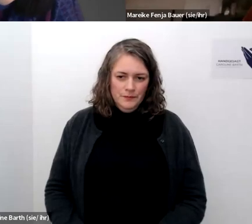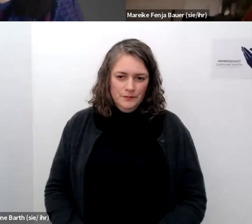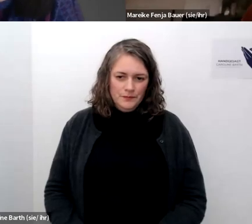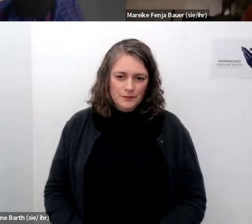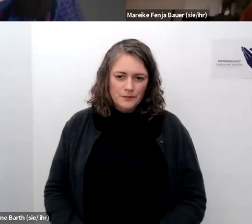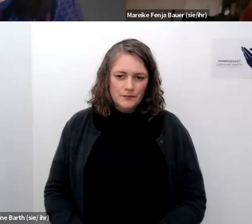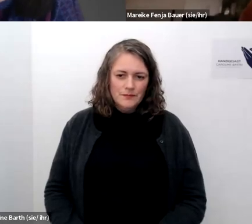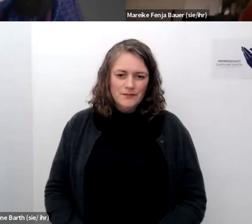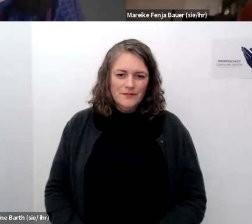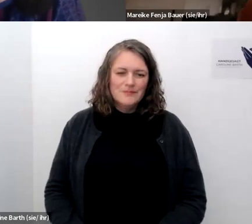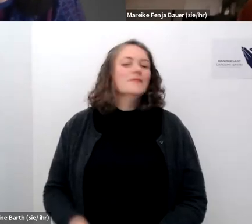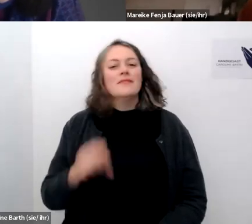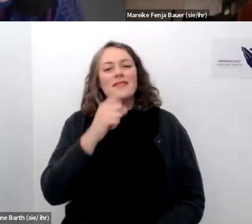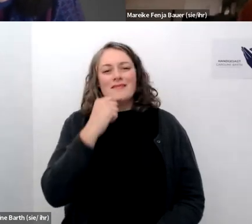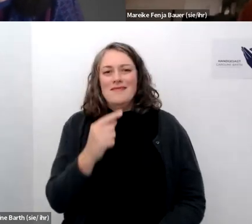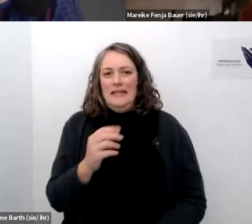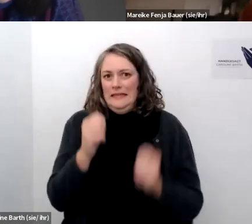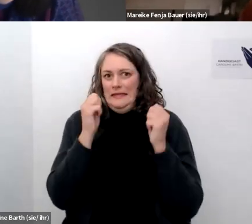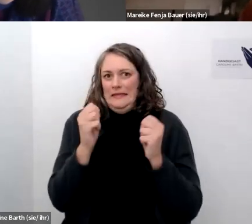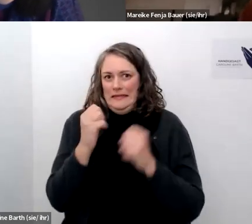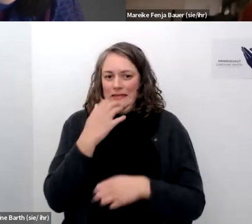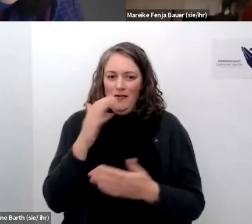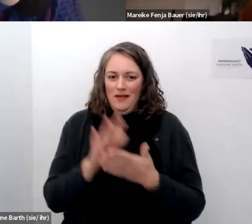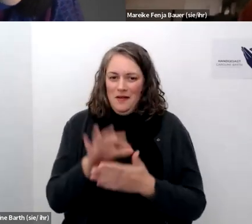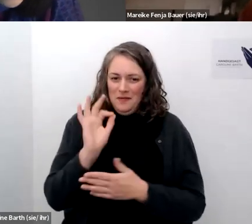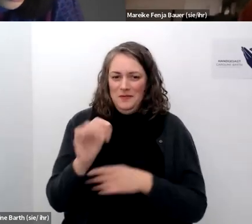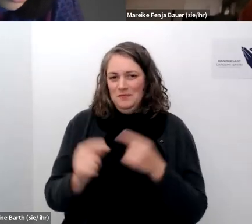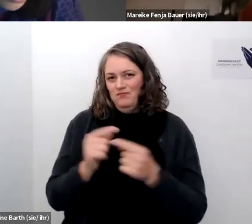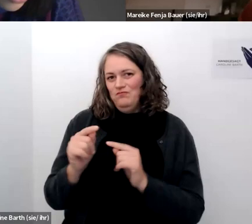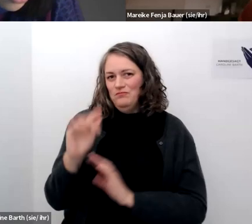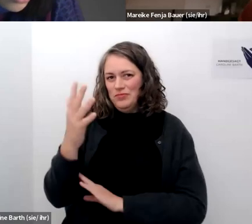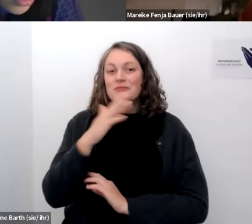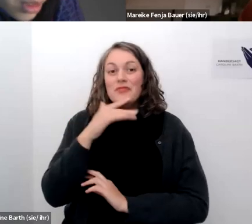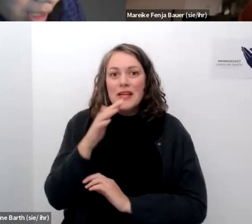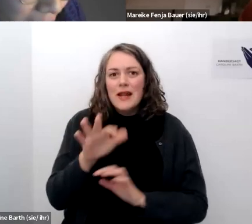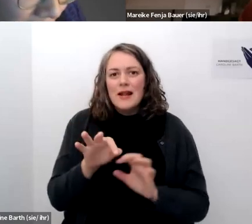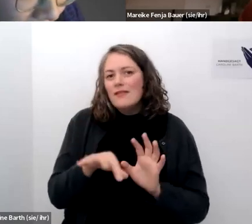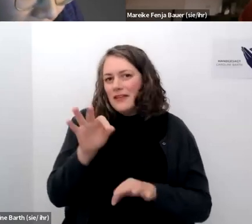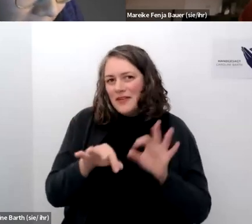dann drücken wir auf jeden fall alle die daumen dass das gut klappt und du da auch viel raus bekommst